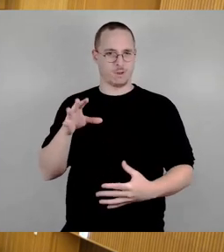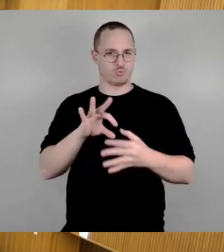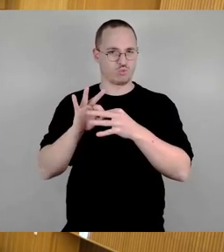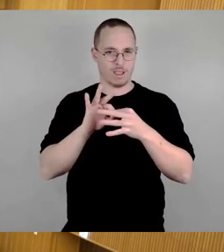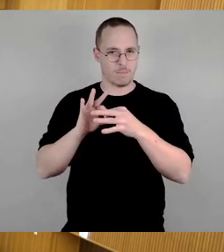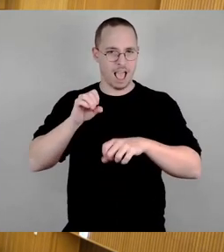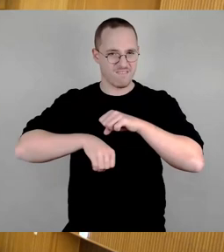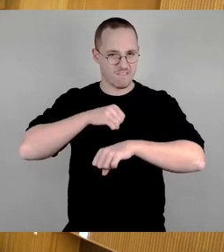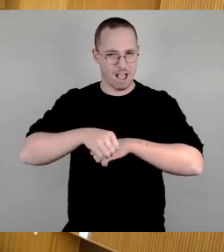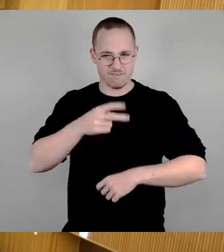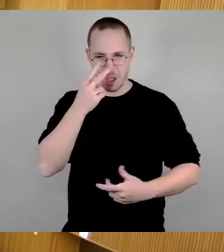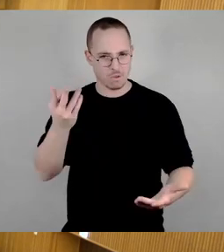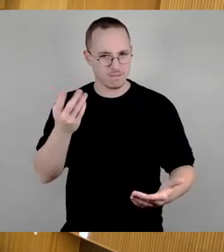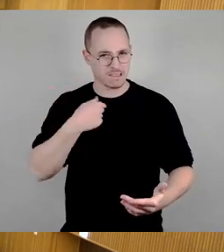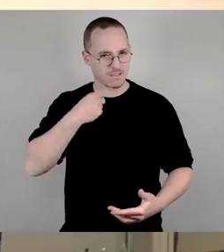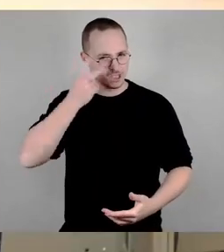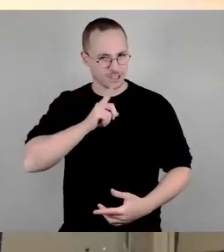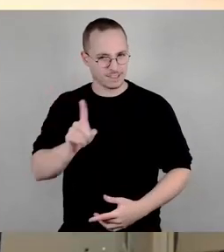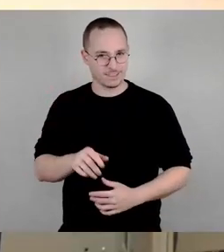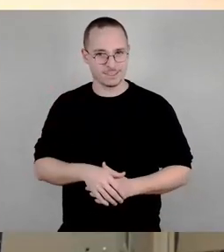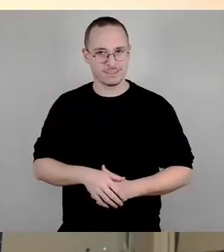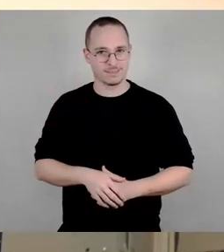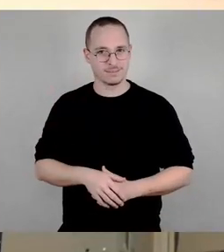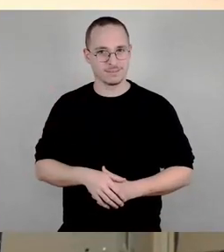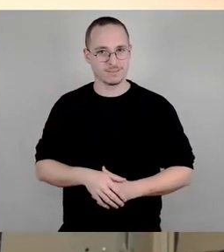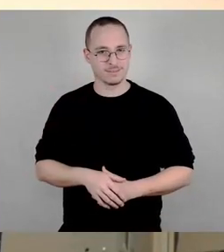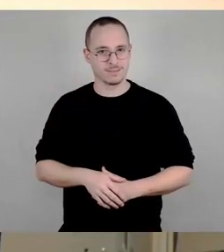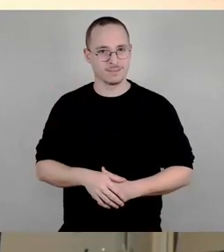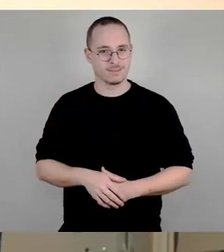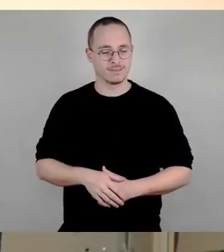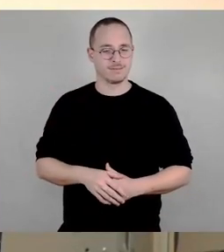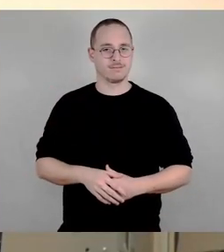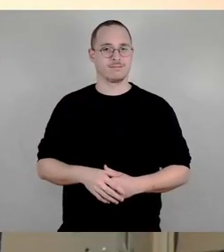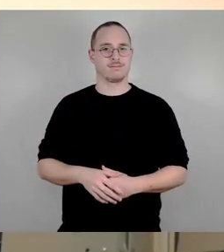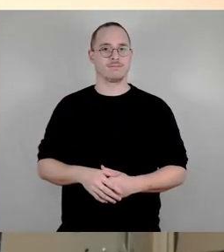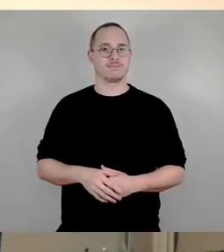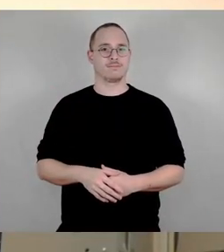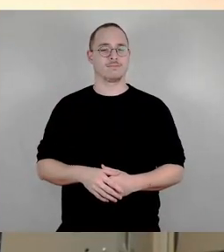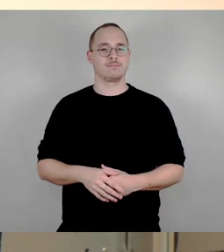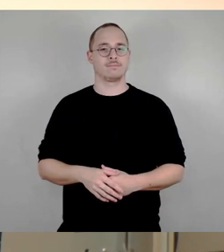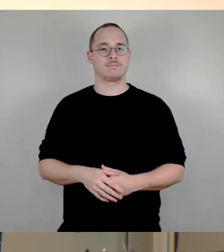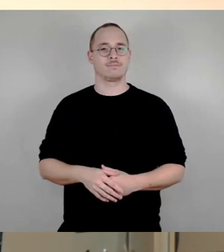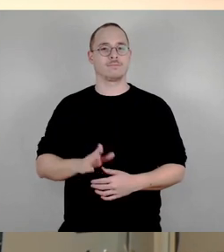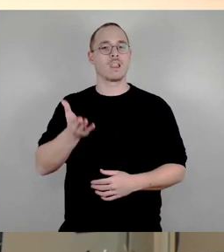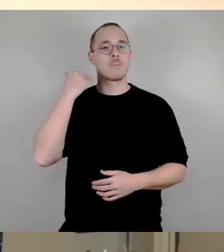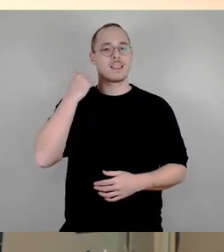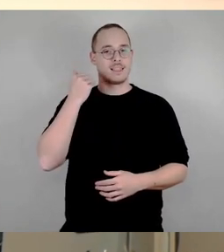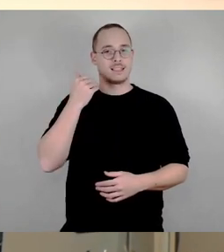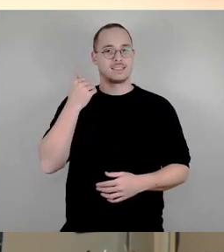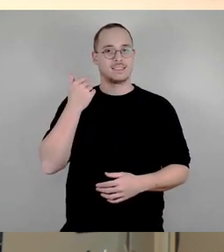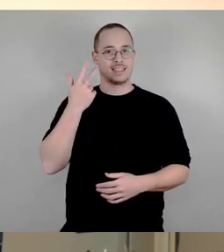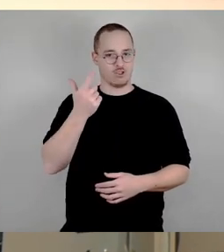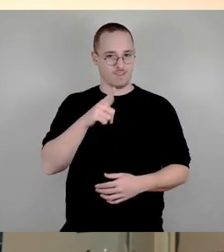Freigabe entstanden seien. Im Verkehrssicherheitsbericht der Stadt Dresden von Ende 2023 findet sich dazu nichts,